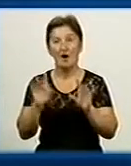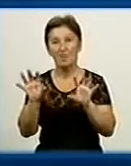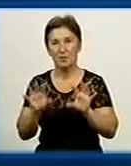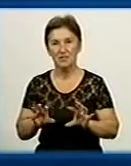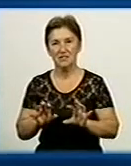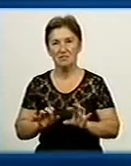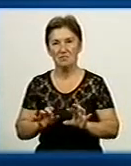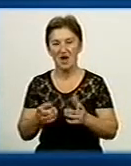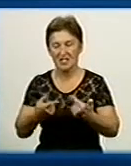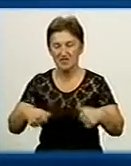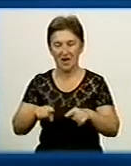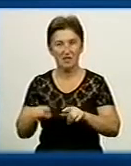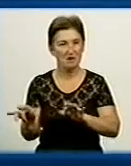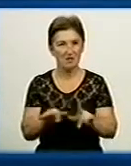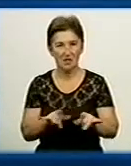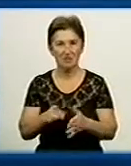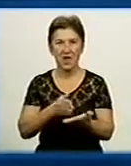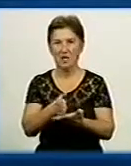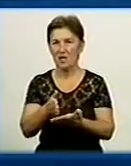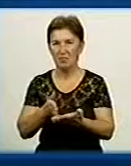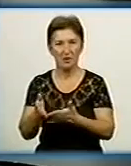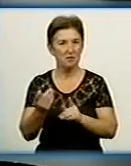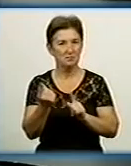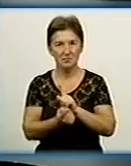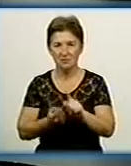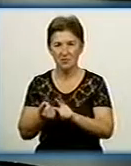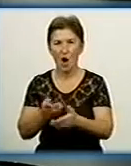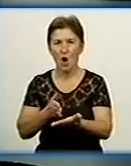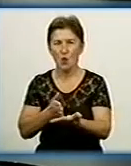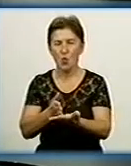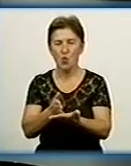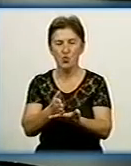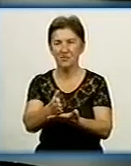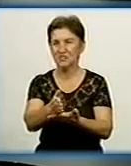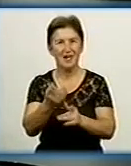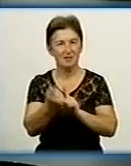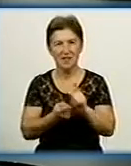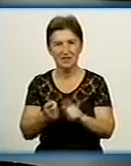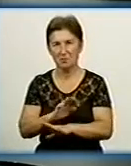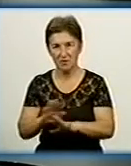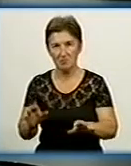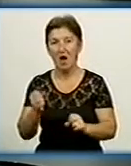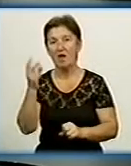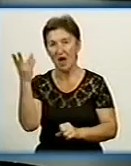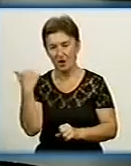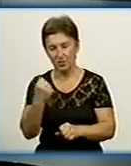сфера діяльності не змінилась, напрямки не змінились, курс ми не змінюємо, ми як працювали, так і працюємо. Але